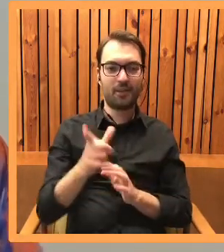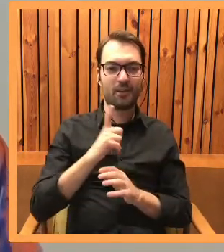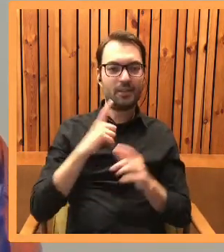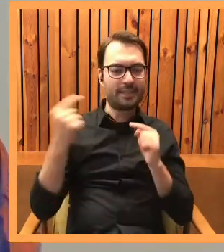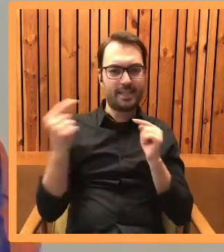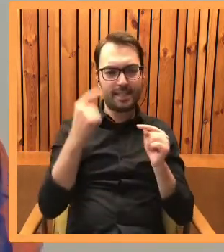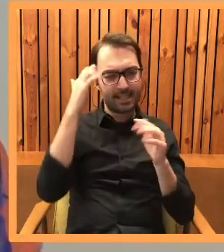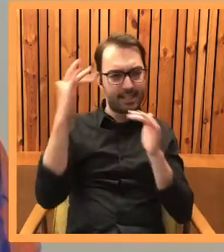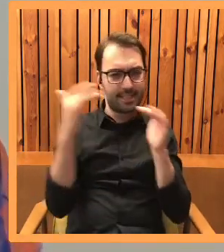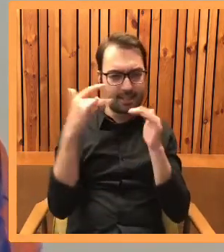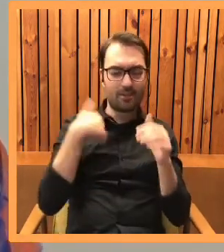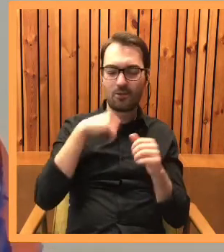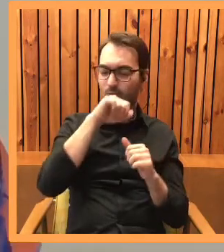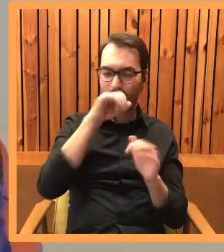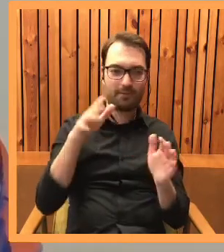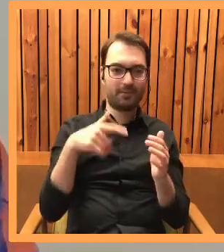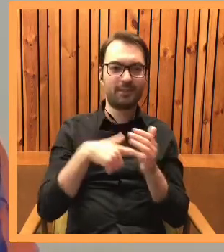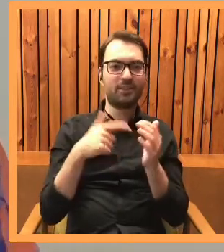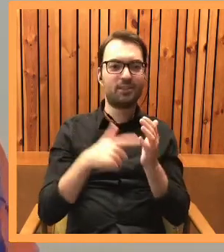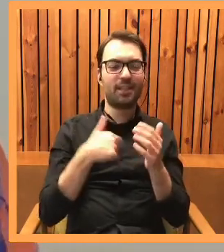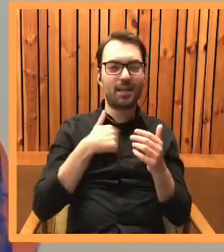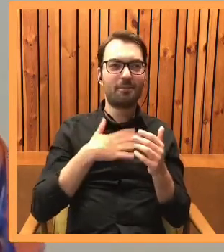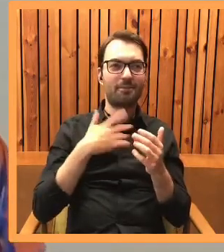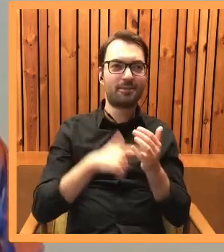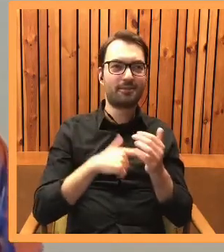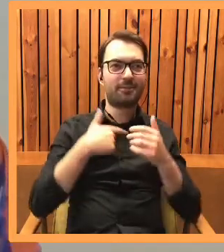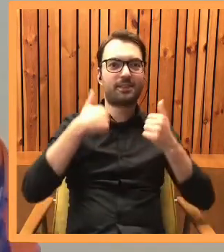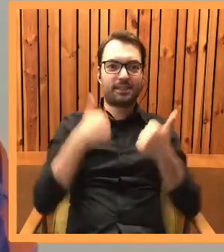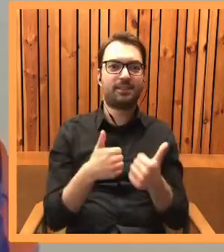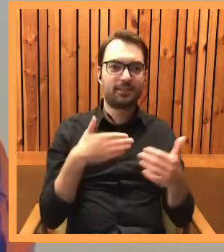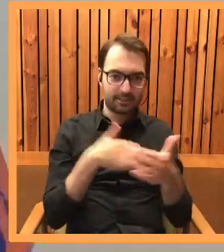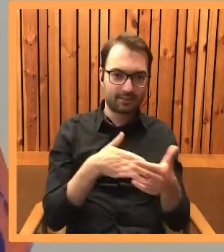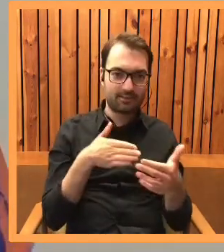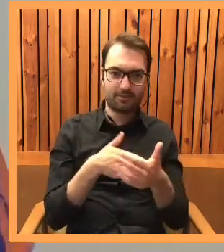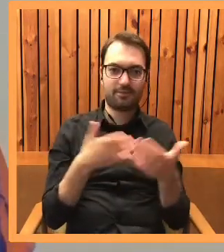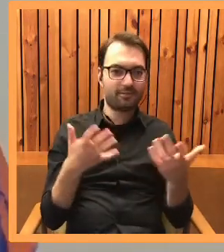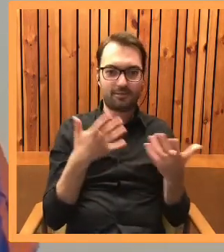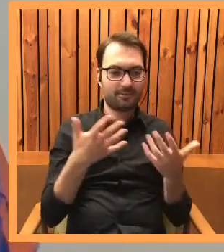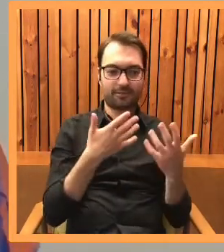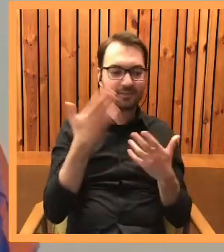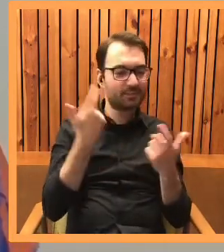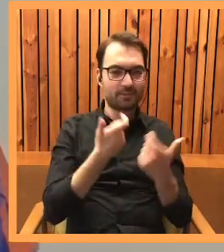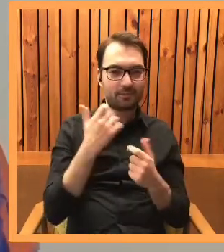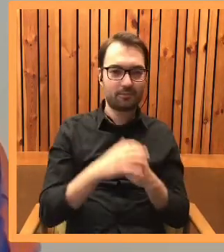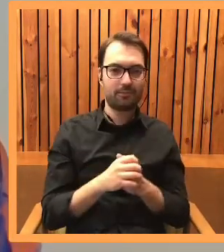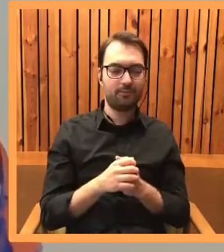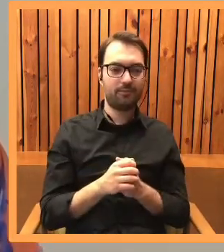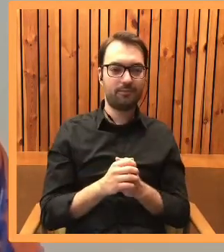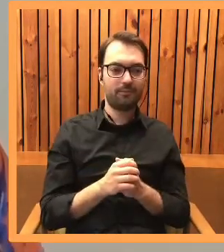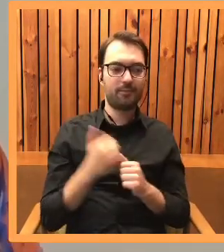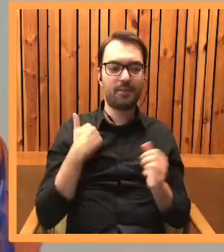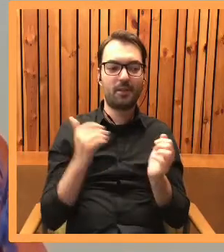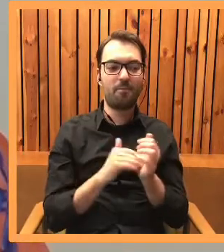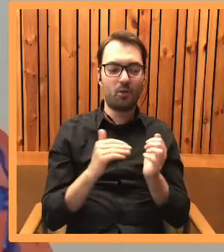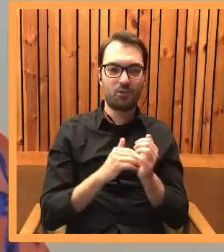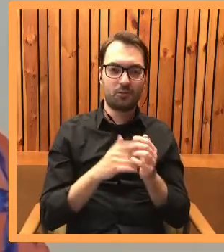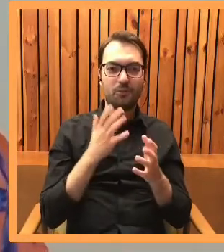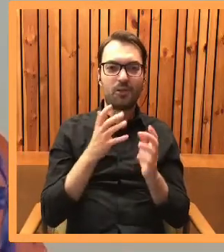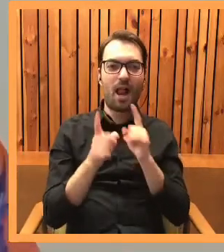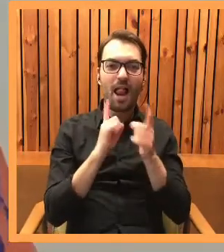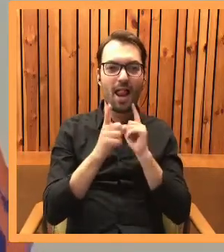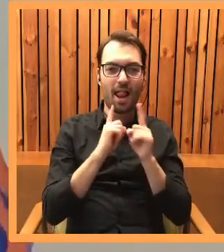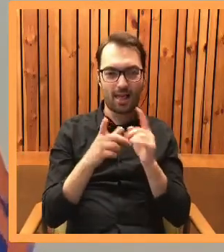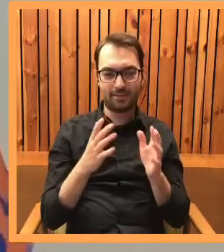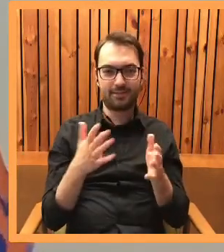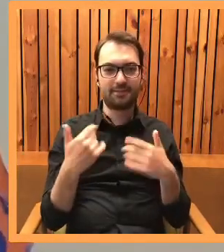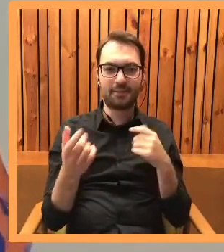mózgów, ponieważ mi się bardzo często zdarza utknąć w jakimś momencie historii i potrzebuję przegadać to z kimś,